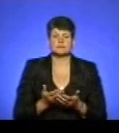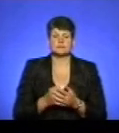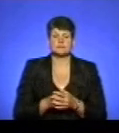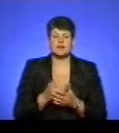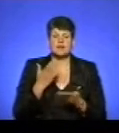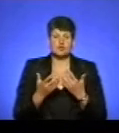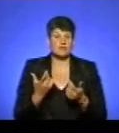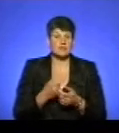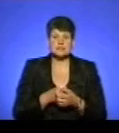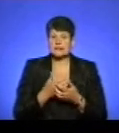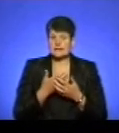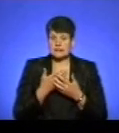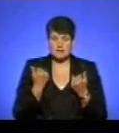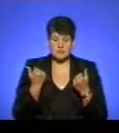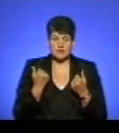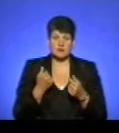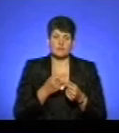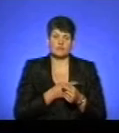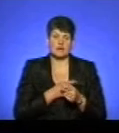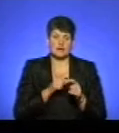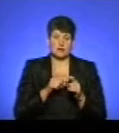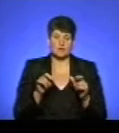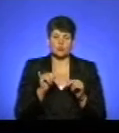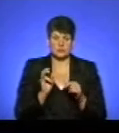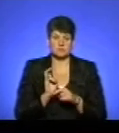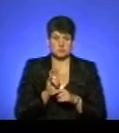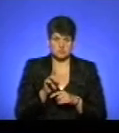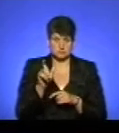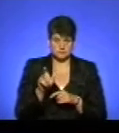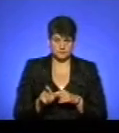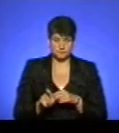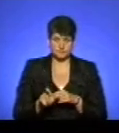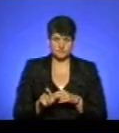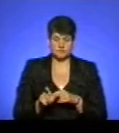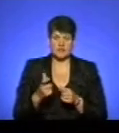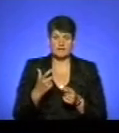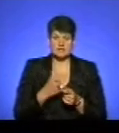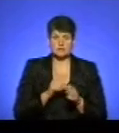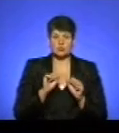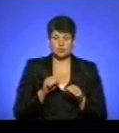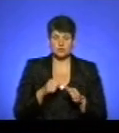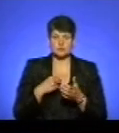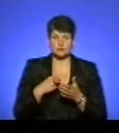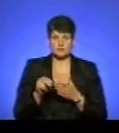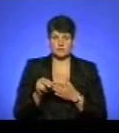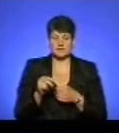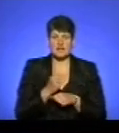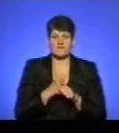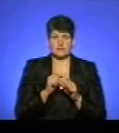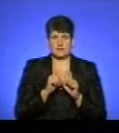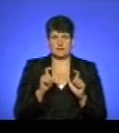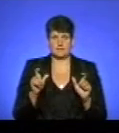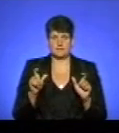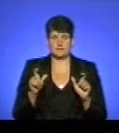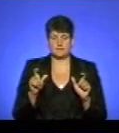Якщо вакцини немає у лікувальному закладі, куди звернулася людина, вакцину можна придбати в аптечній мережі.